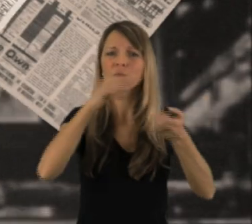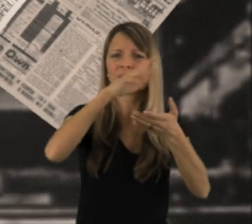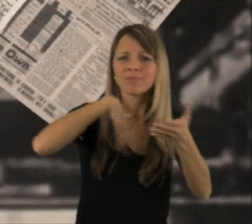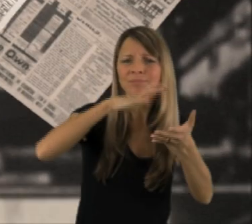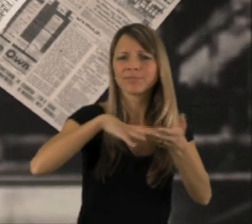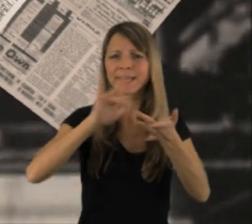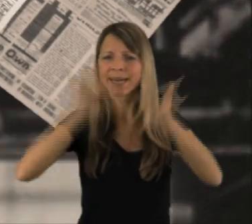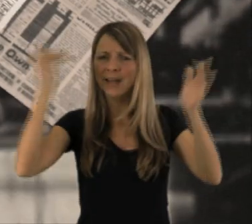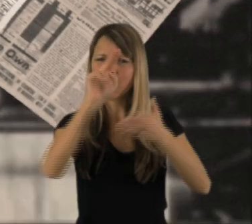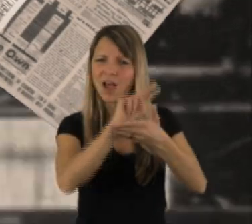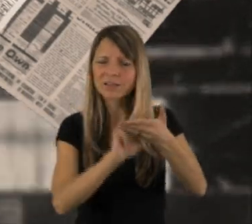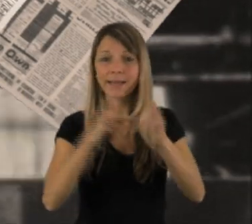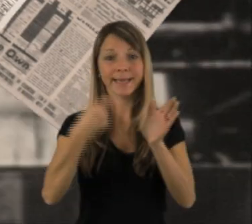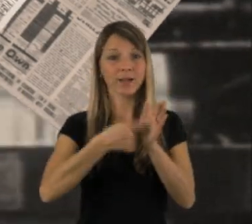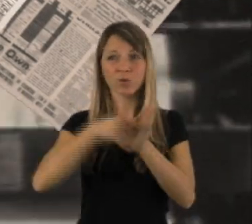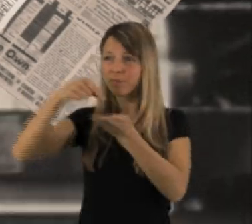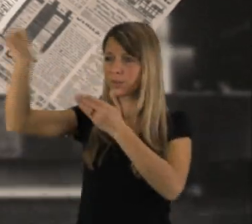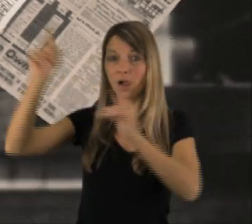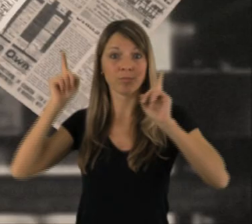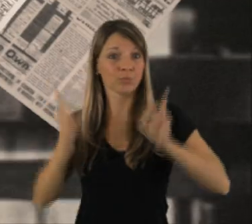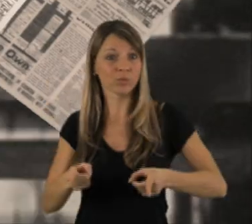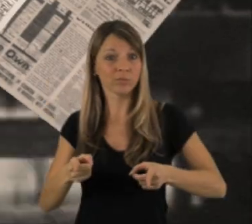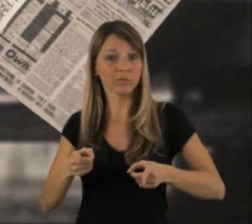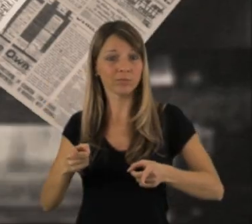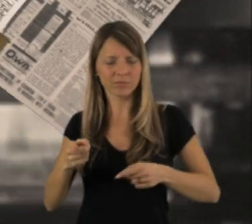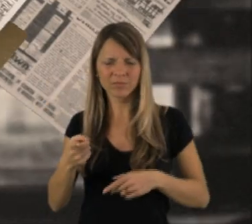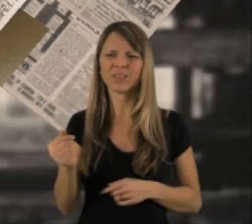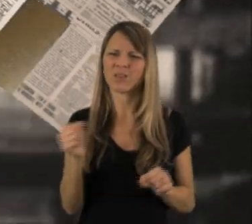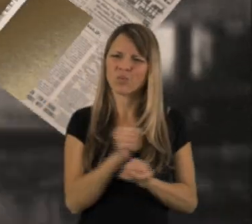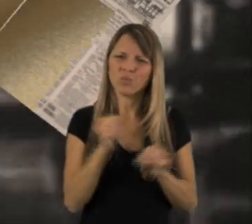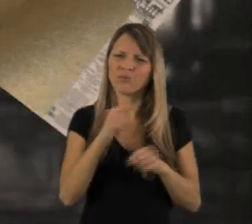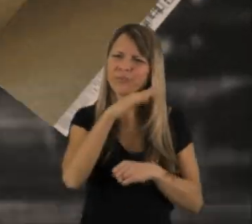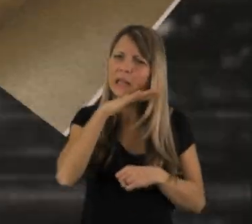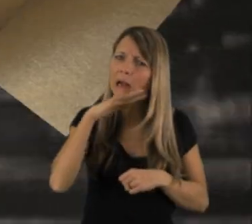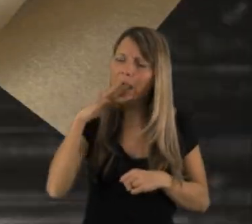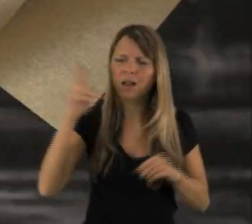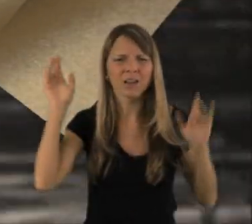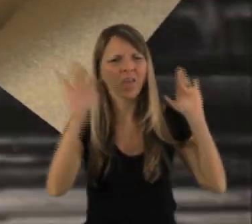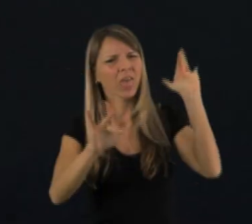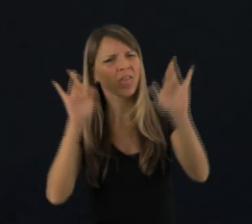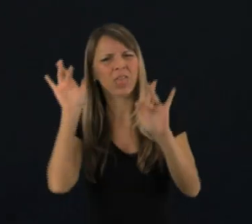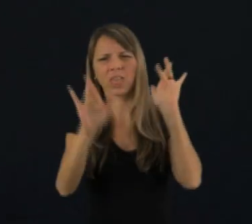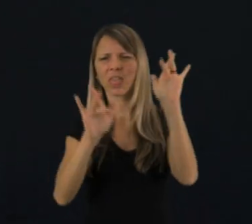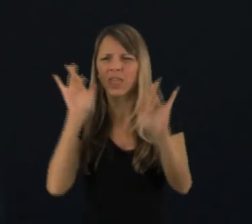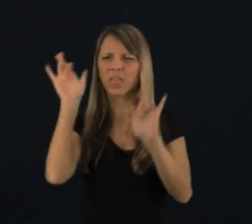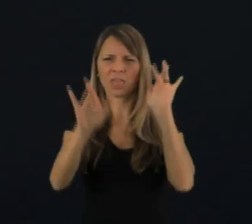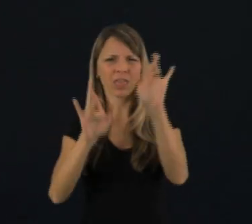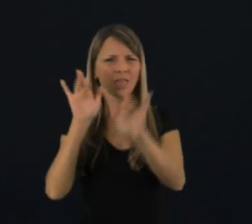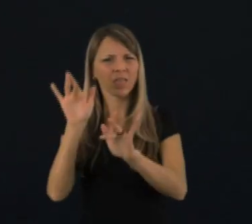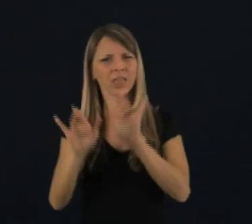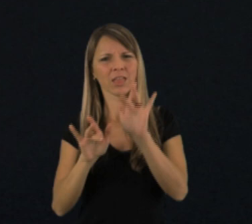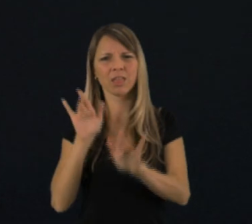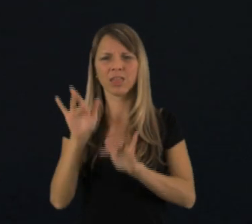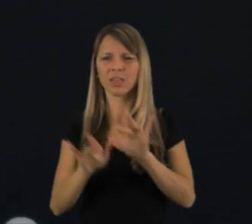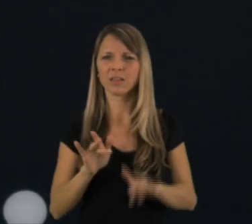Artikel von Zeitungen nur gegen Gebühr zu versehen, wird von Netzaktivisten kritisch gesehen. Steht er doch der Idee, dass das Internet